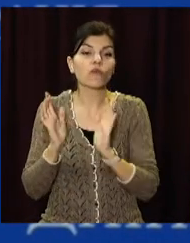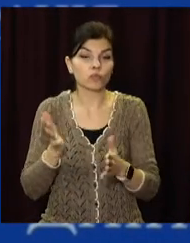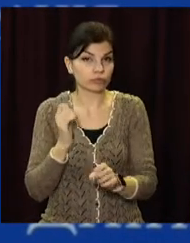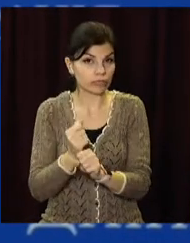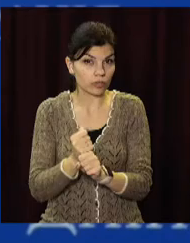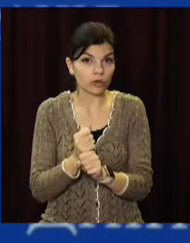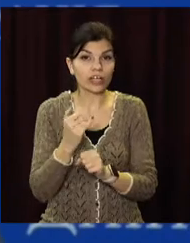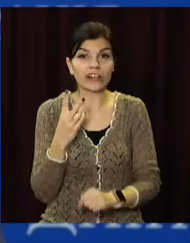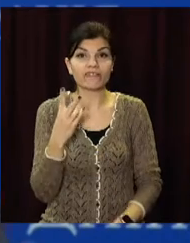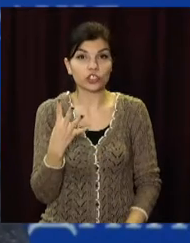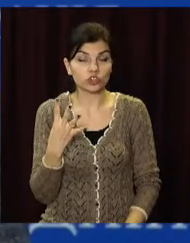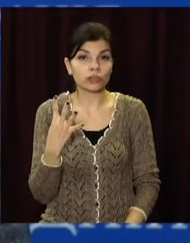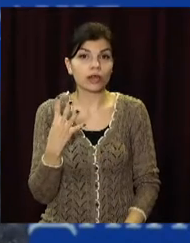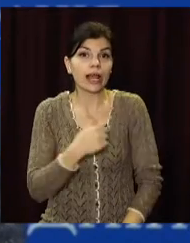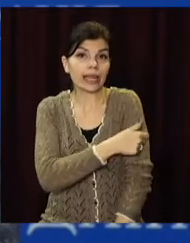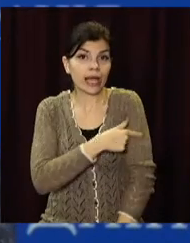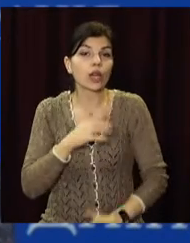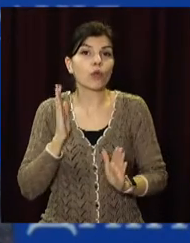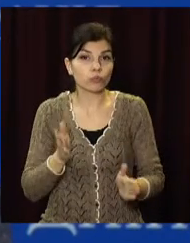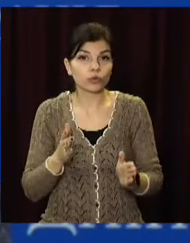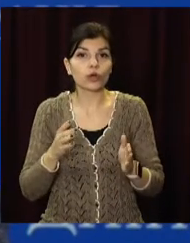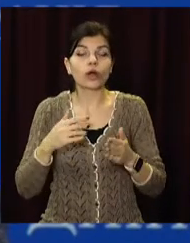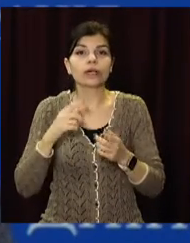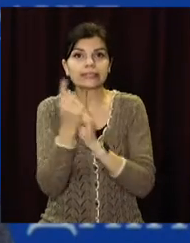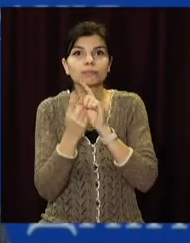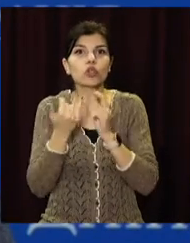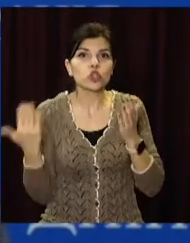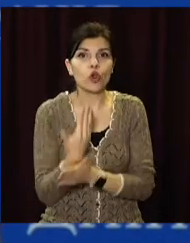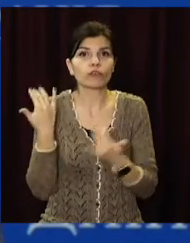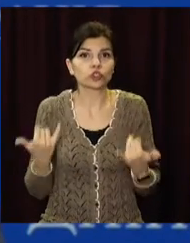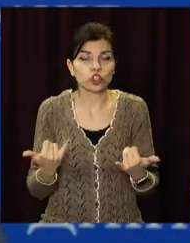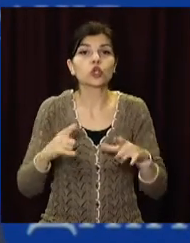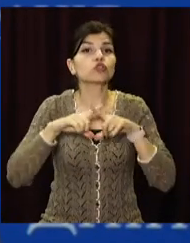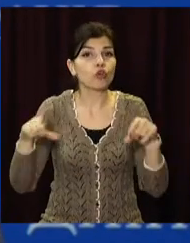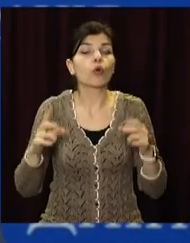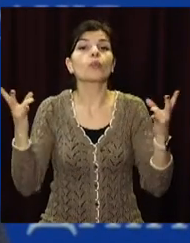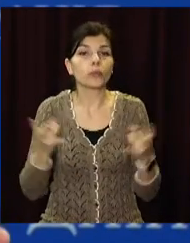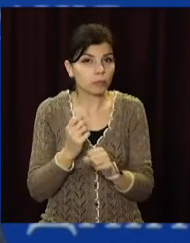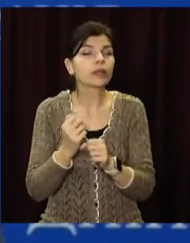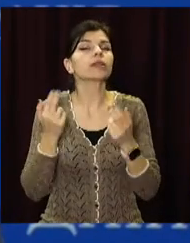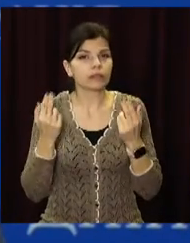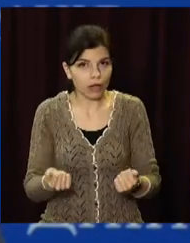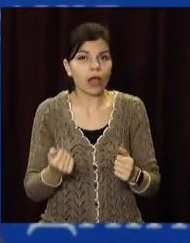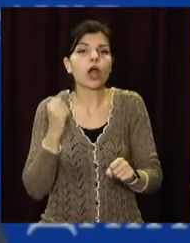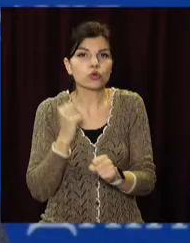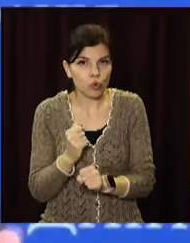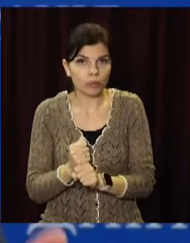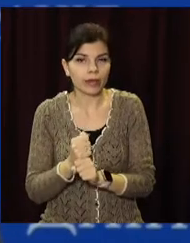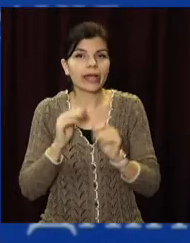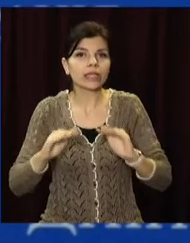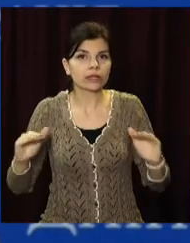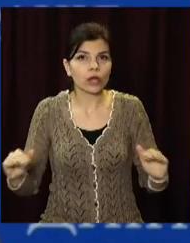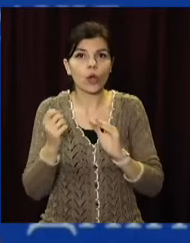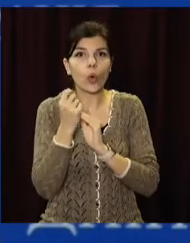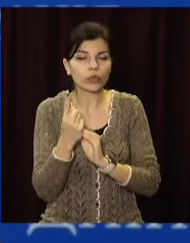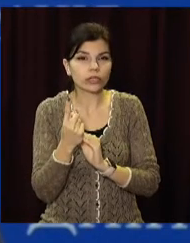зроблене, і 24 лікарні будуть асучаснині. Потім школи потрібно робити, так, робимо. Дитячі садки